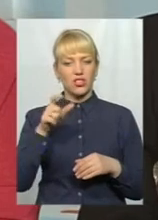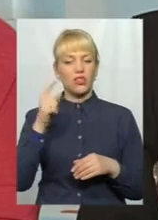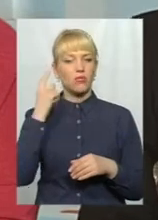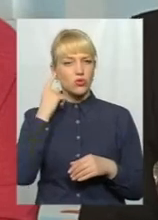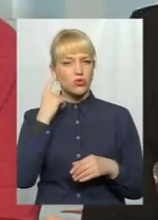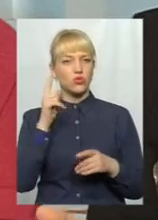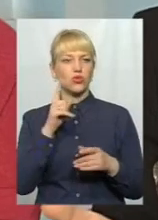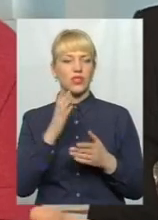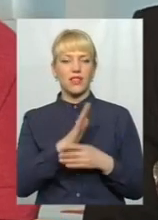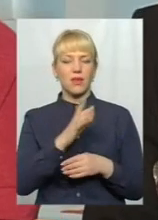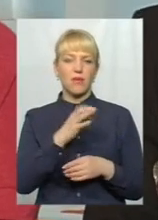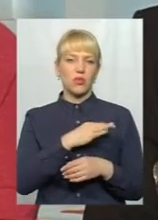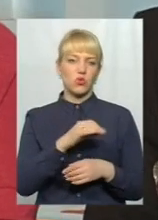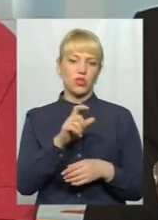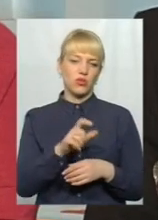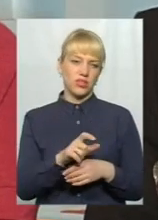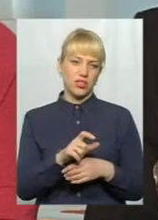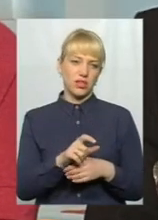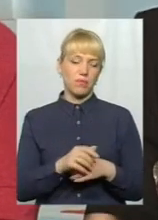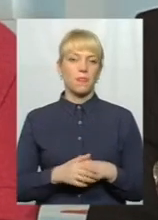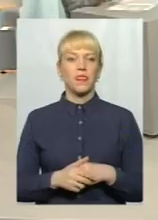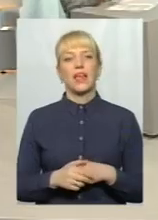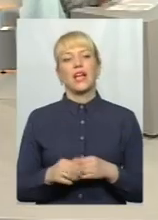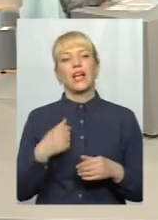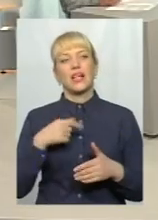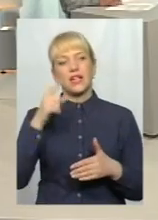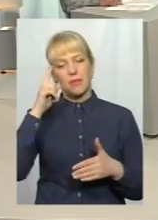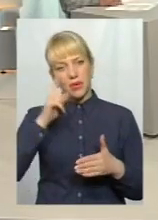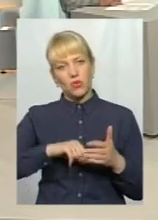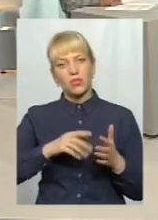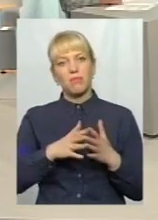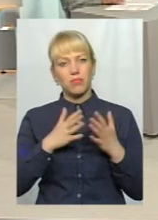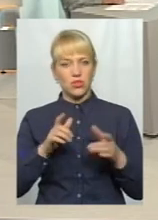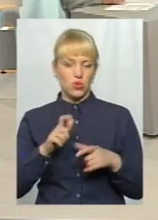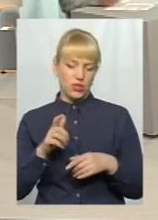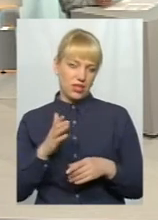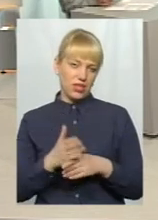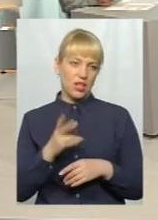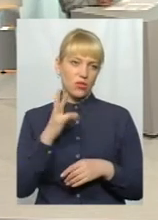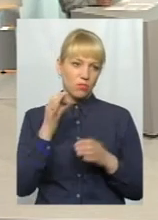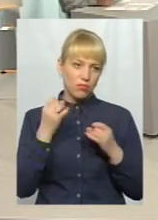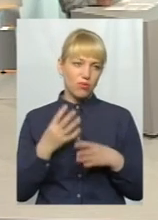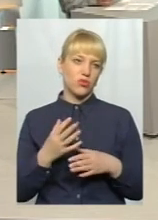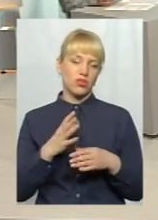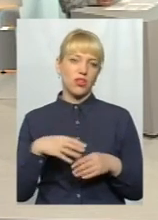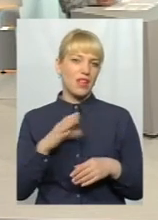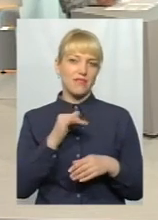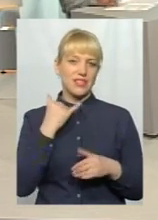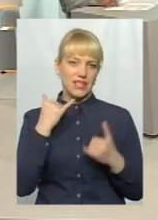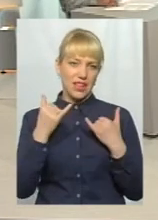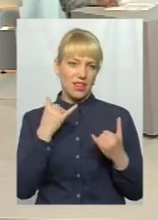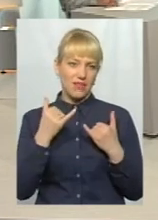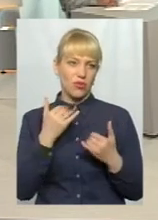можливо, небайдужа, яка дійсно... Насправді, я переконаний, набагато більше цих людей, звичайно, просто не всі телефонують.